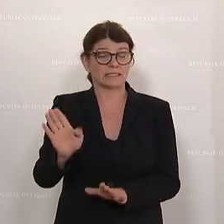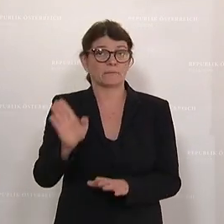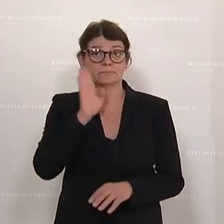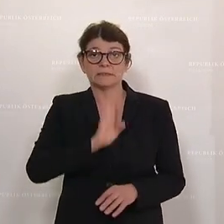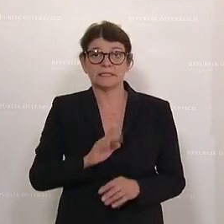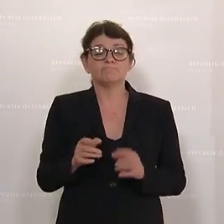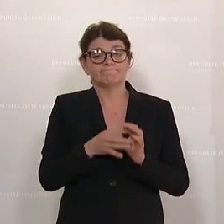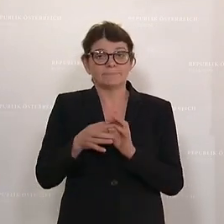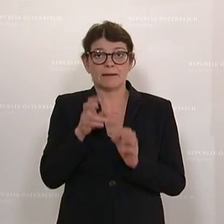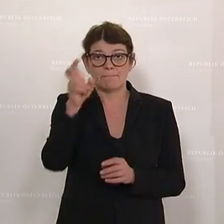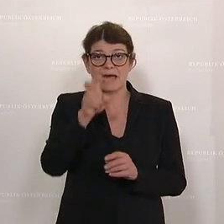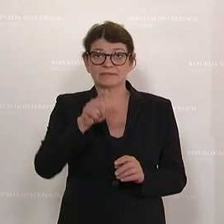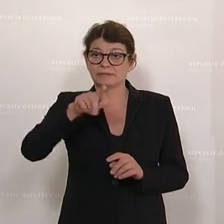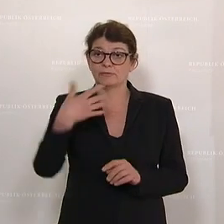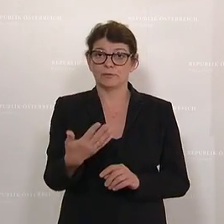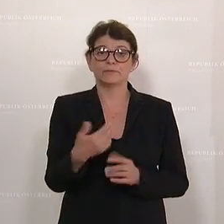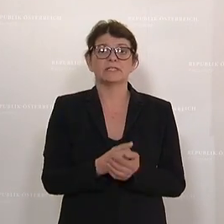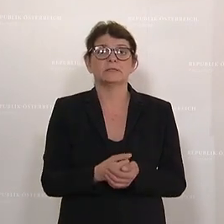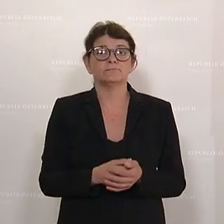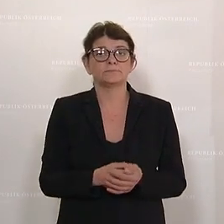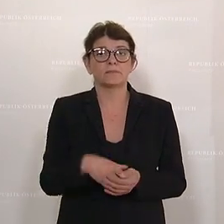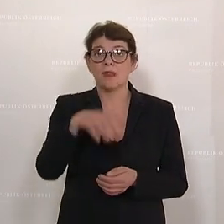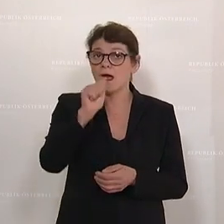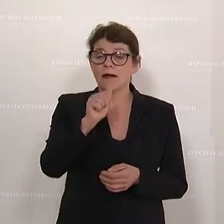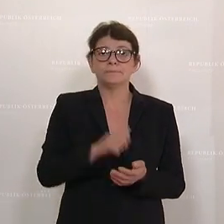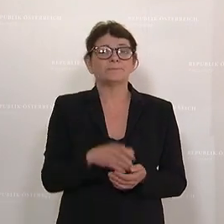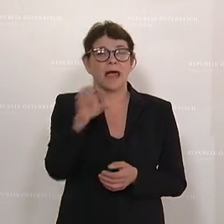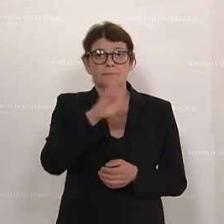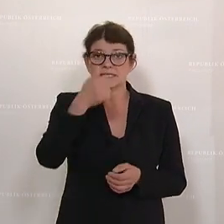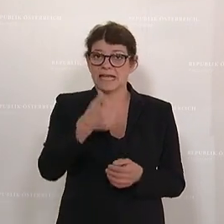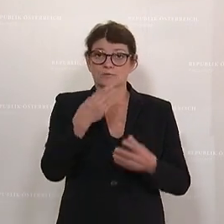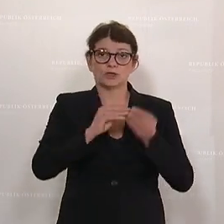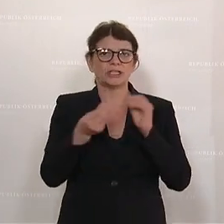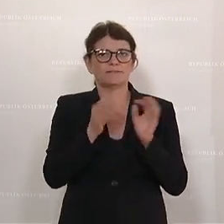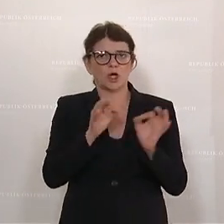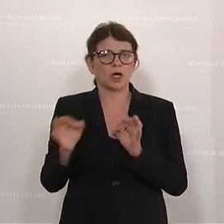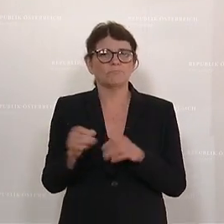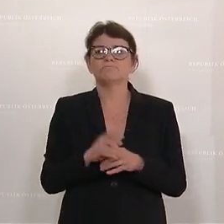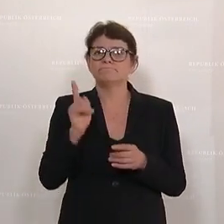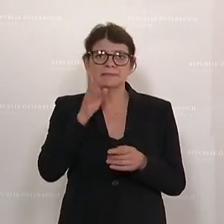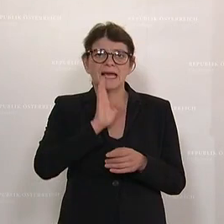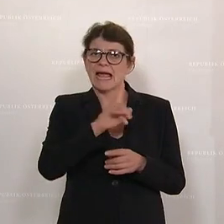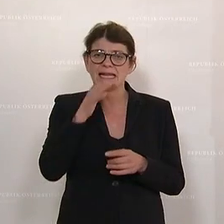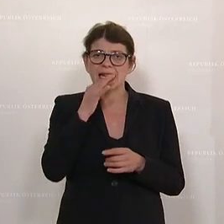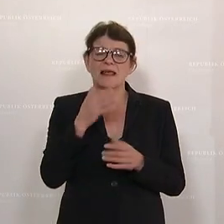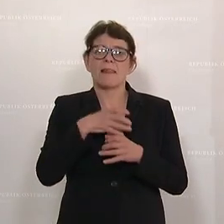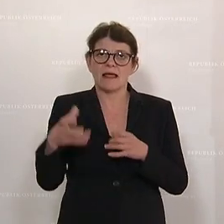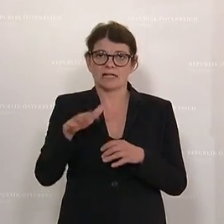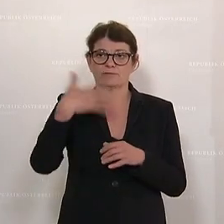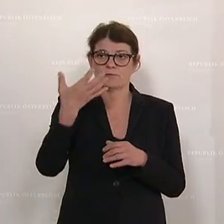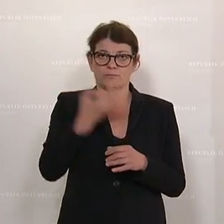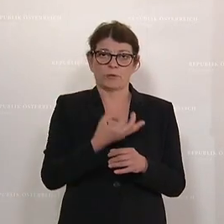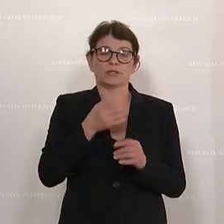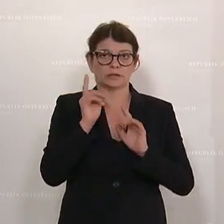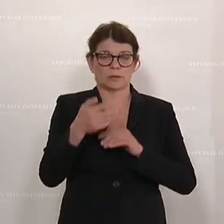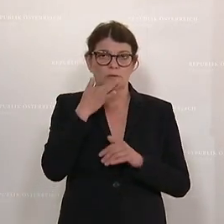dass gemäß § 57a Absatz 1 der Geschäftsordnung kein Redner länger als fünf Minuten sprechen